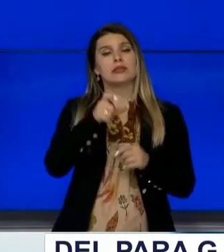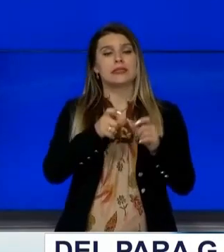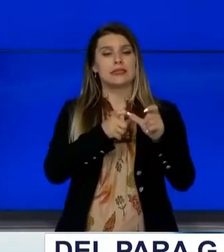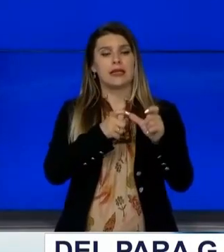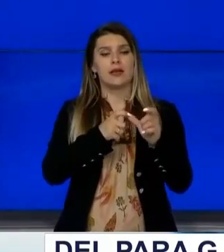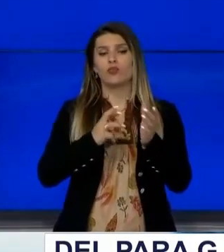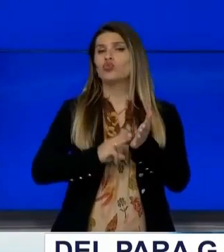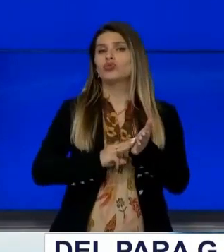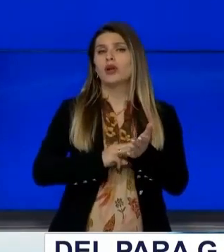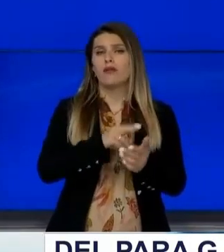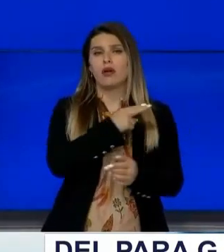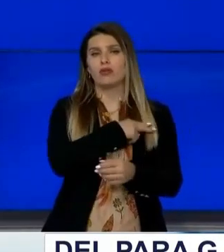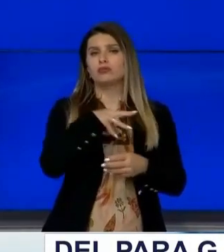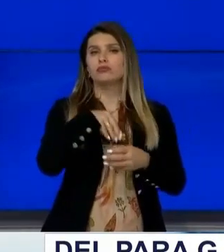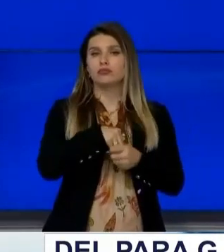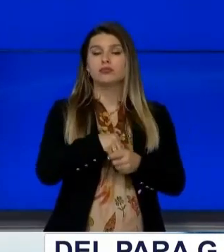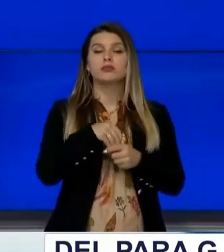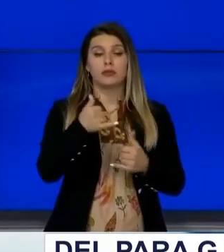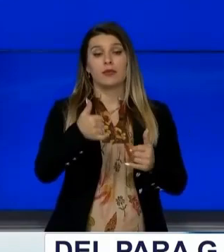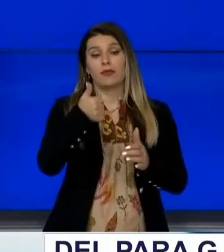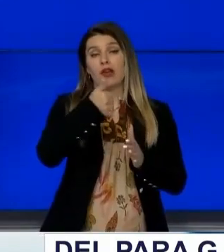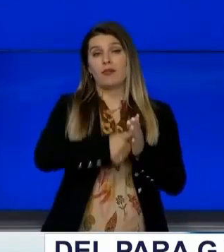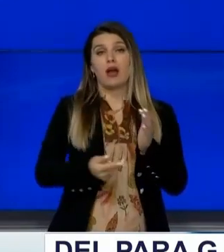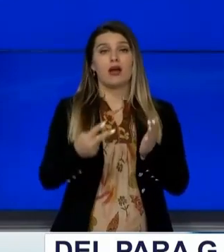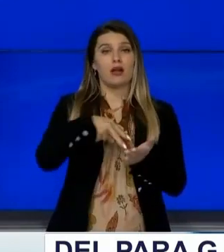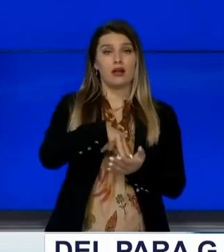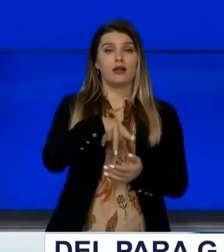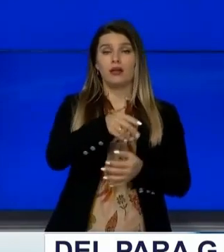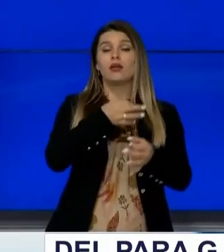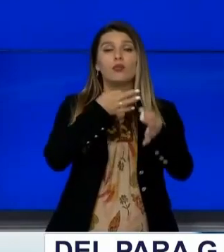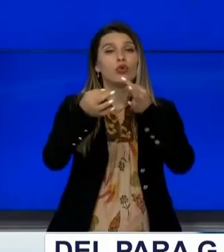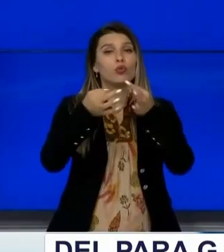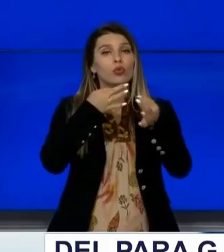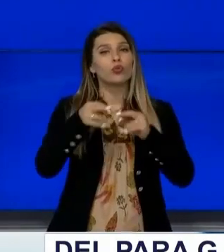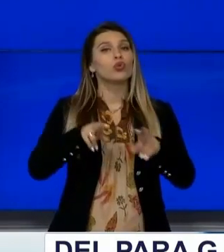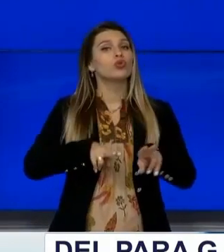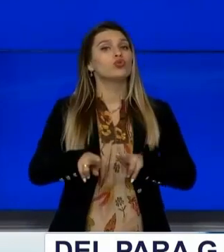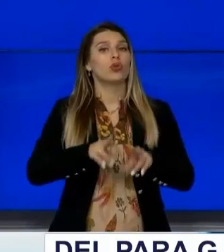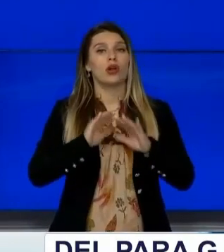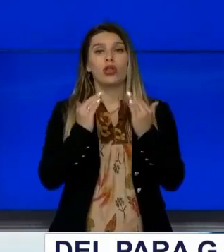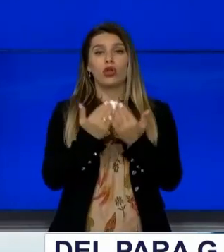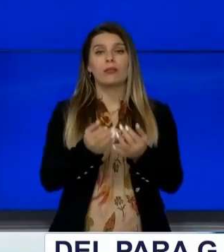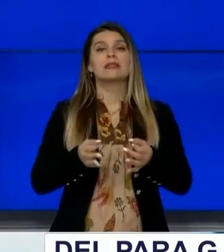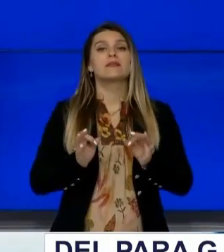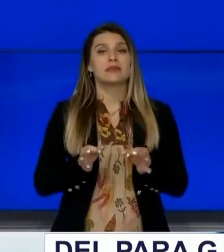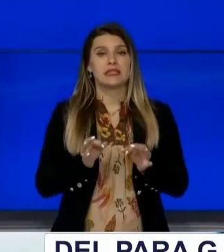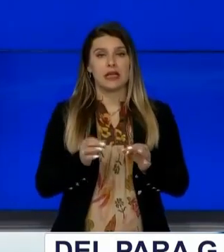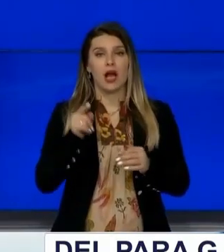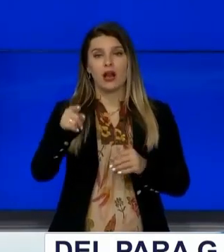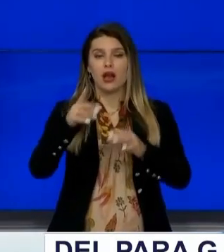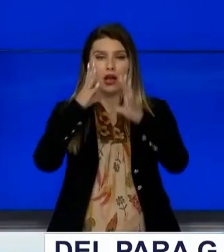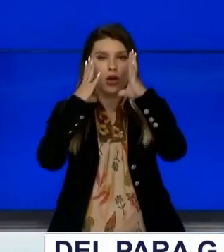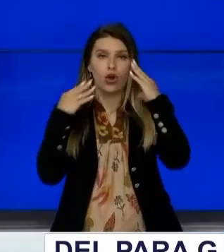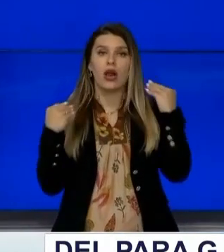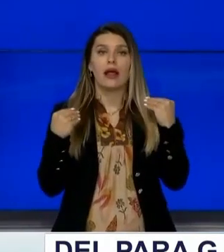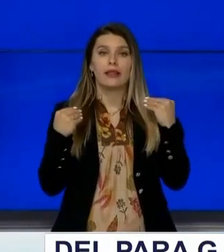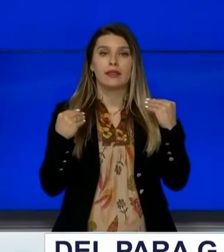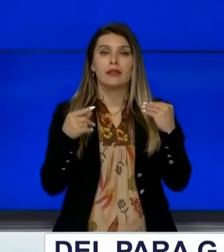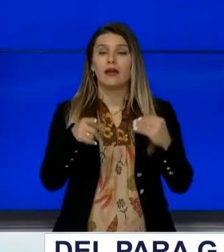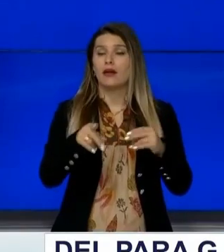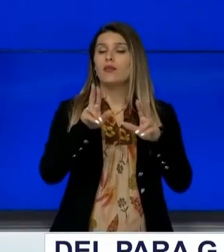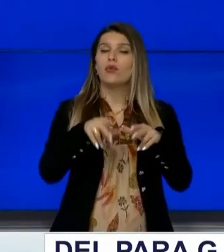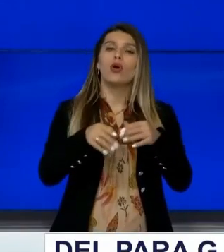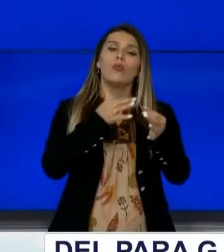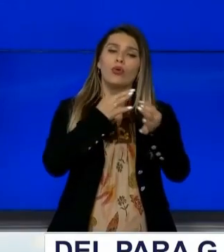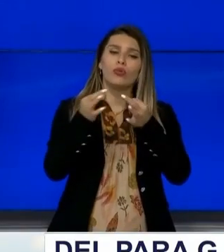Mustafa Sot për hirtë parë ka daj para trupit gjukatës të dhomës të specializuar anë hag Në bas të akta